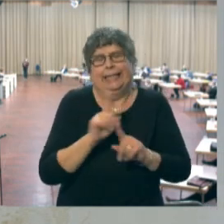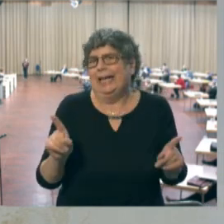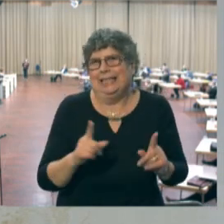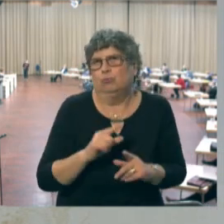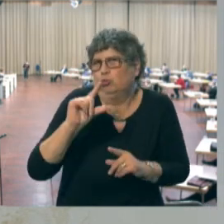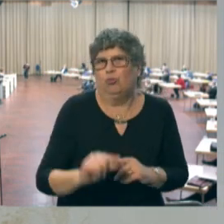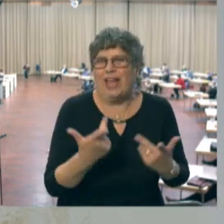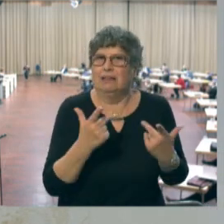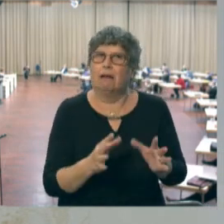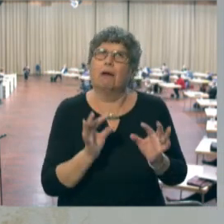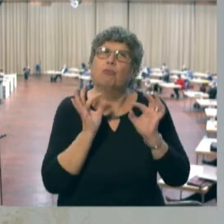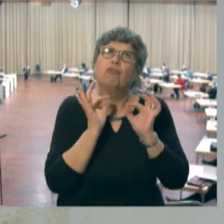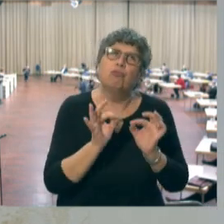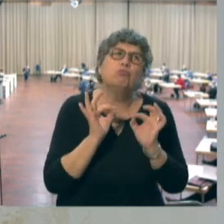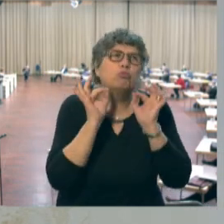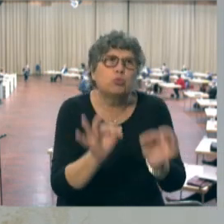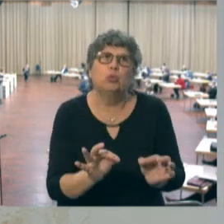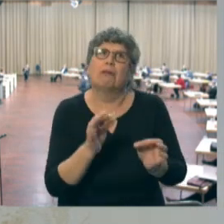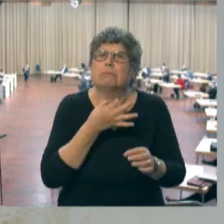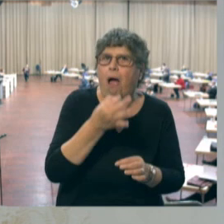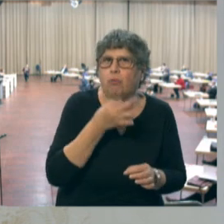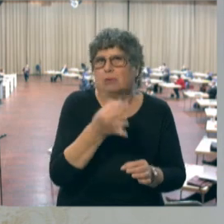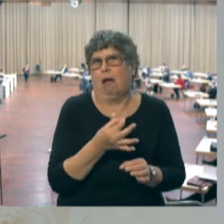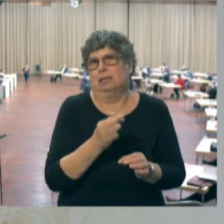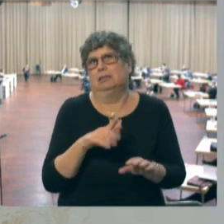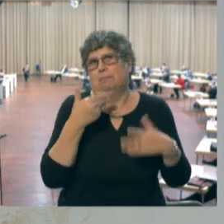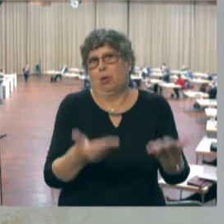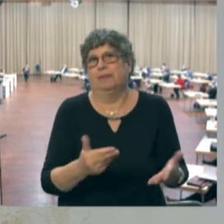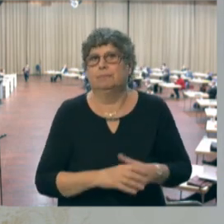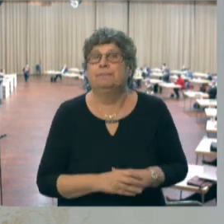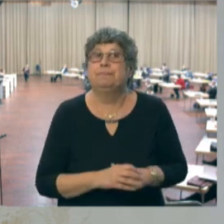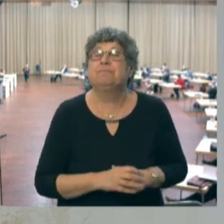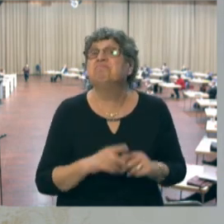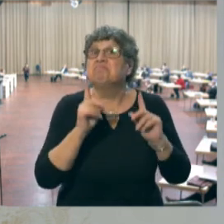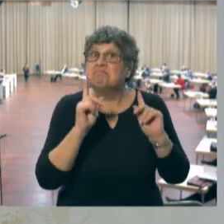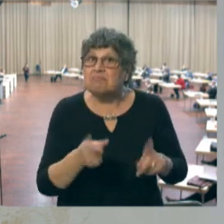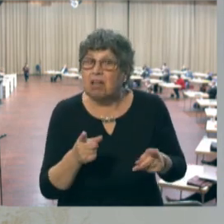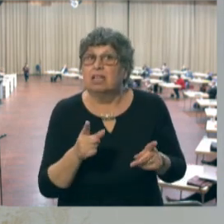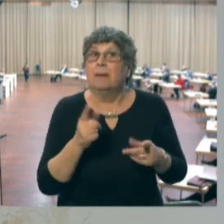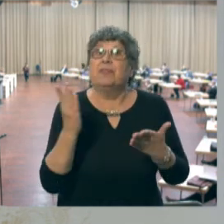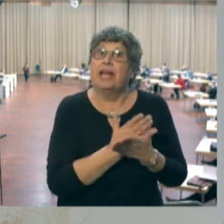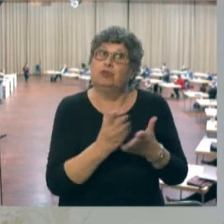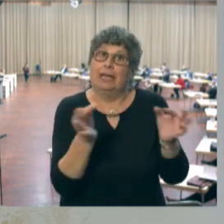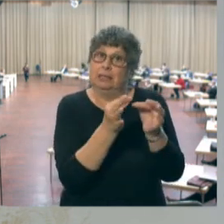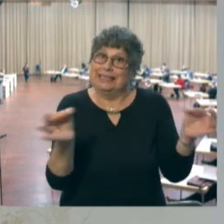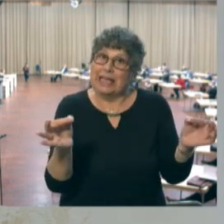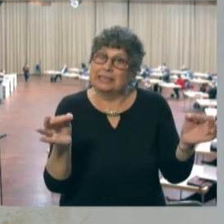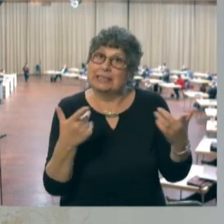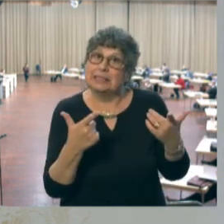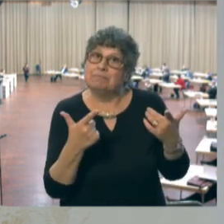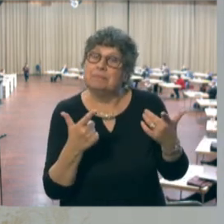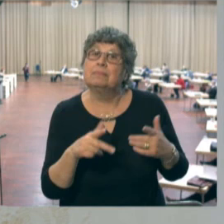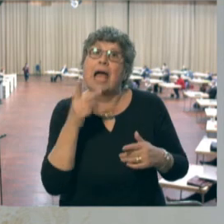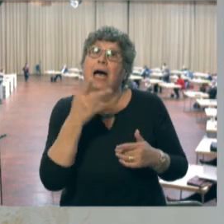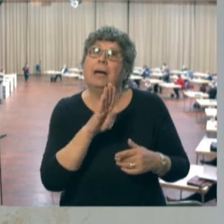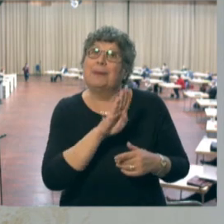nicht ausreicht, um zuverlässige Aussagen zu tätigen. Dann kam aber der entscheidende Satz von Herrn Brixius,